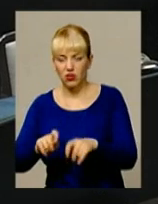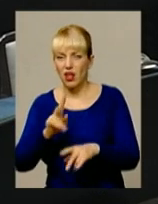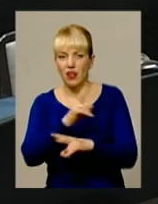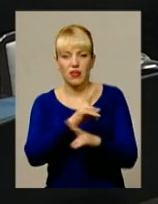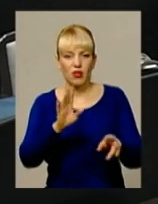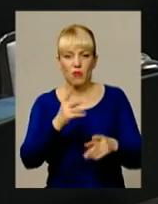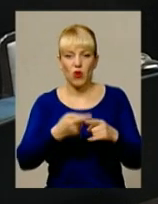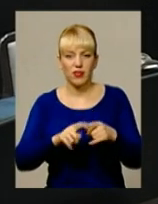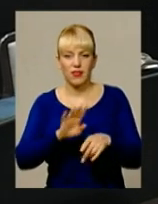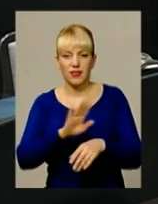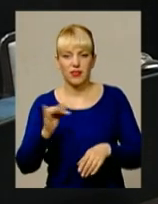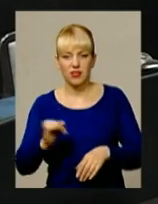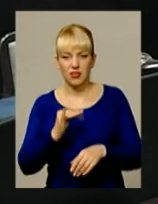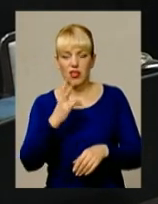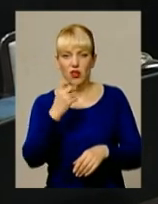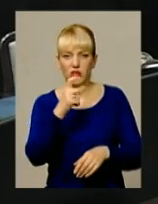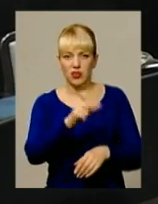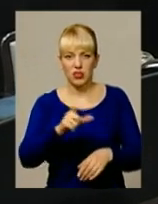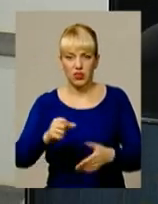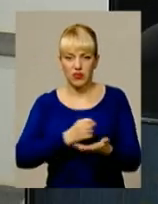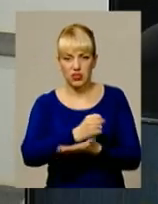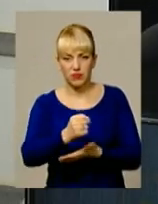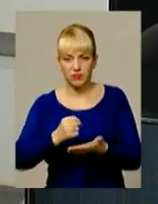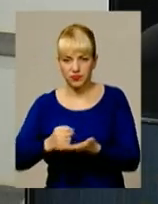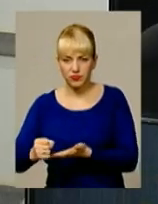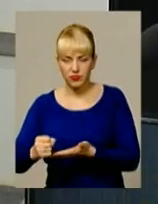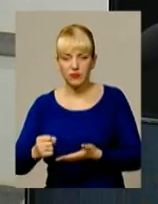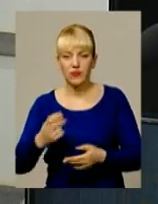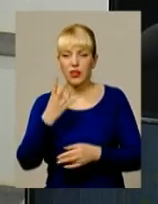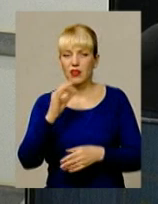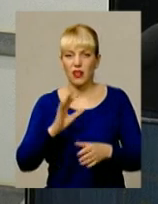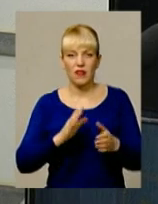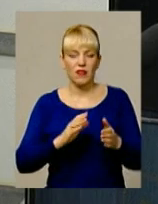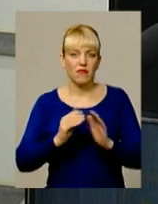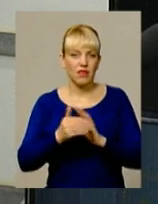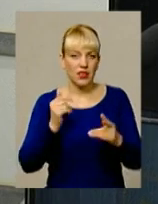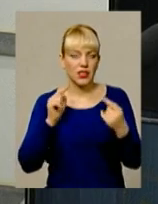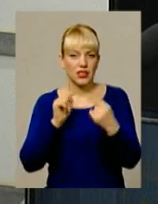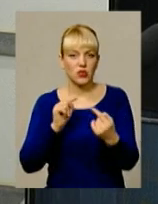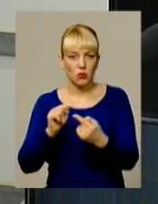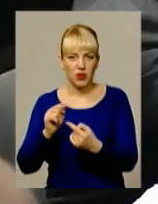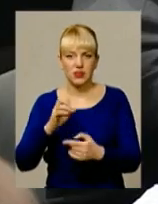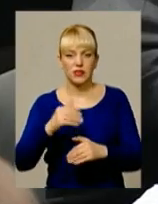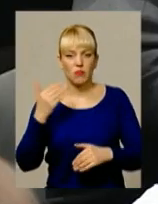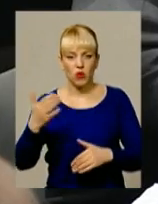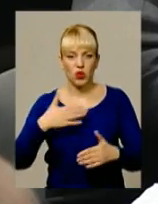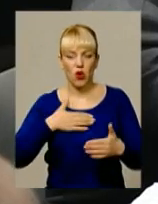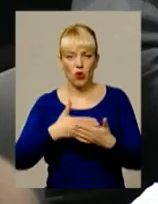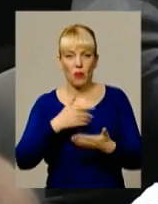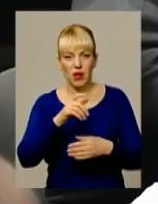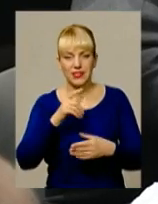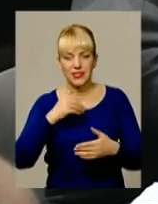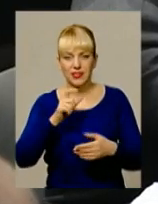з представлених кандидатур на посади керівників структурних підрозділів міської ради не викликала заперечень з боку громадських активістів.